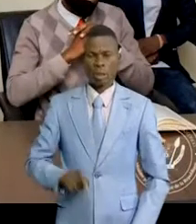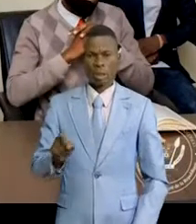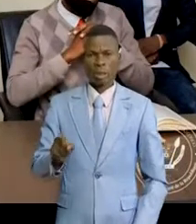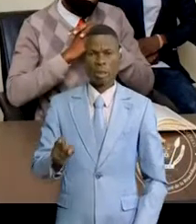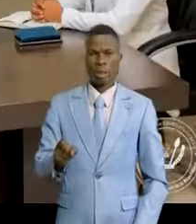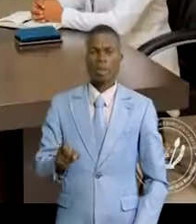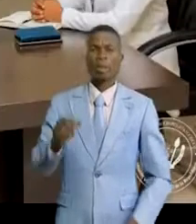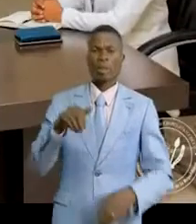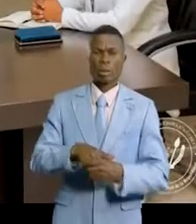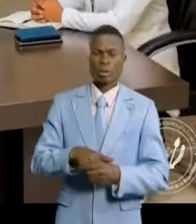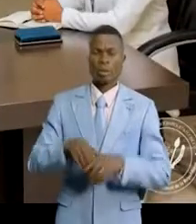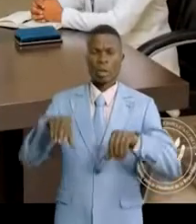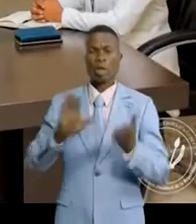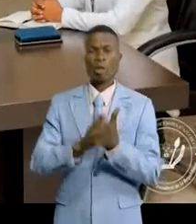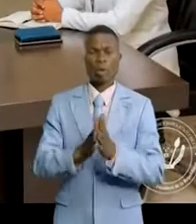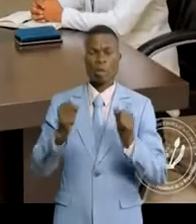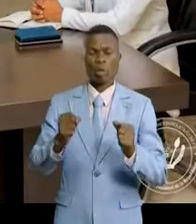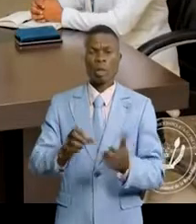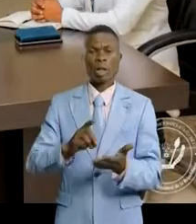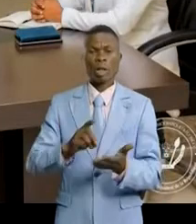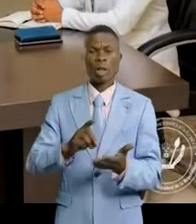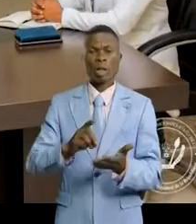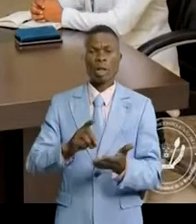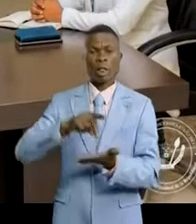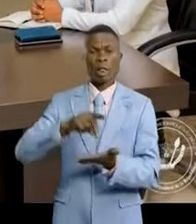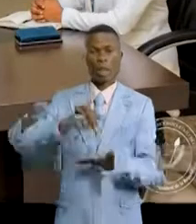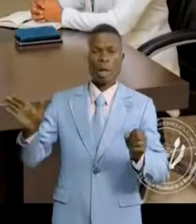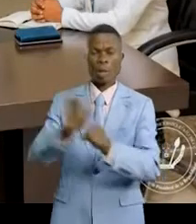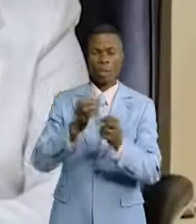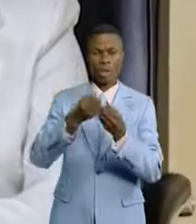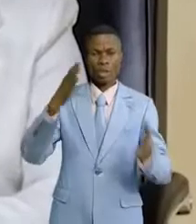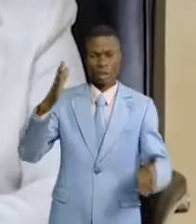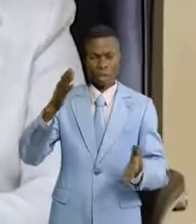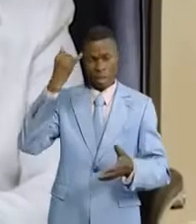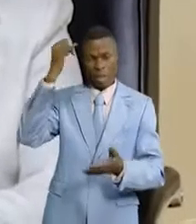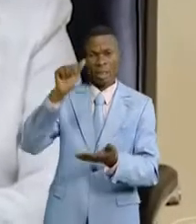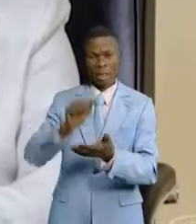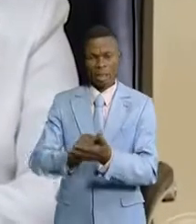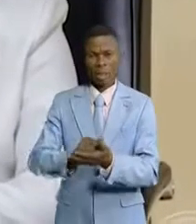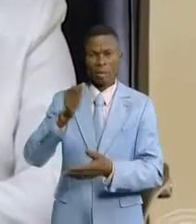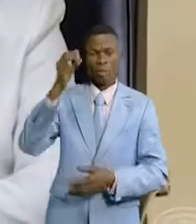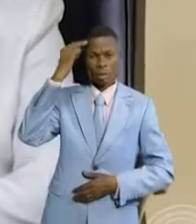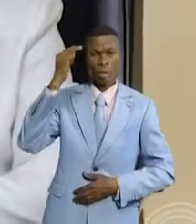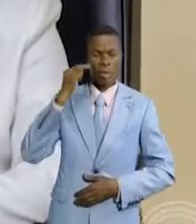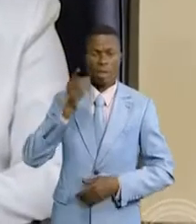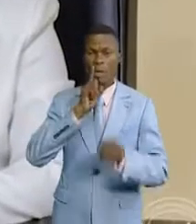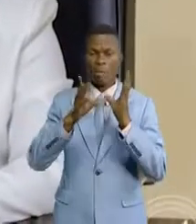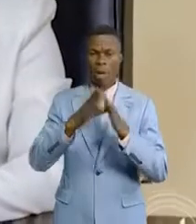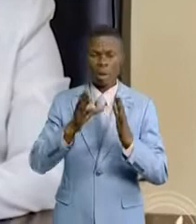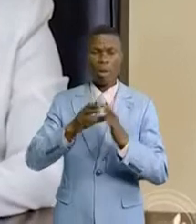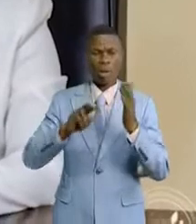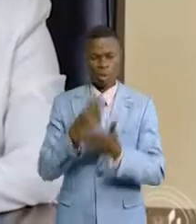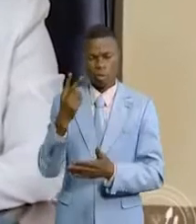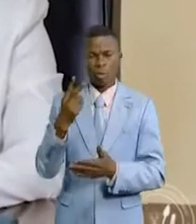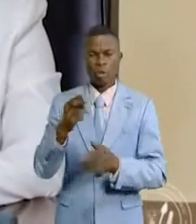Tshiseke de Tchulombo,'un Congo fort, debout et prostitué. Dans ce cadre qu'elle a échangé pour la deuxième fois avec la délégation